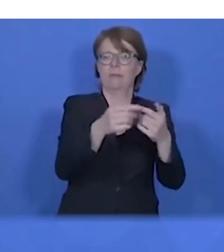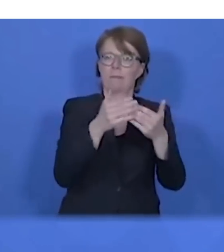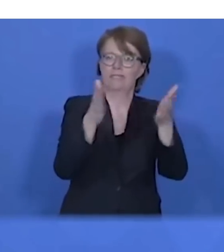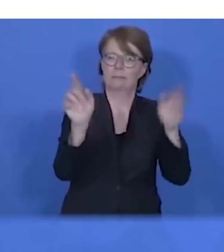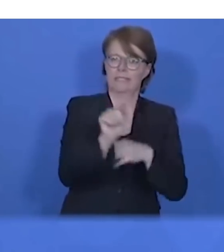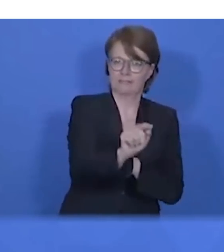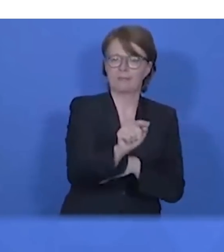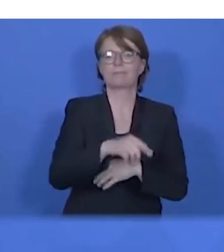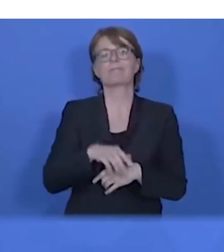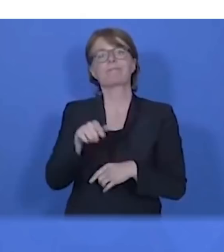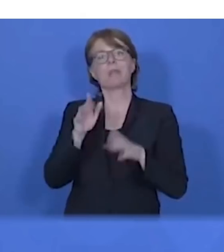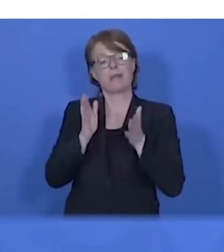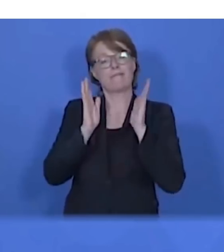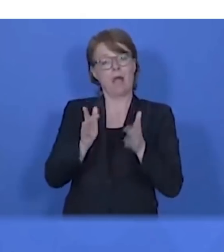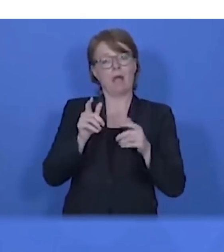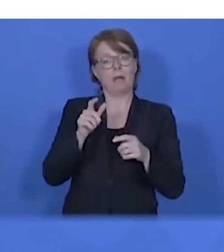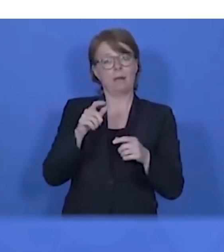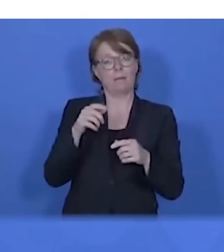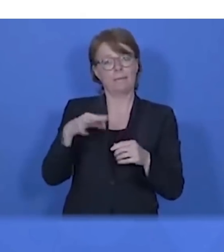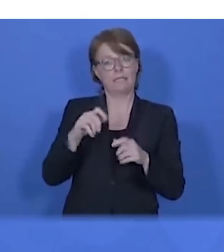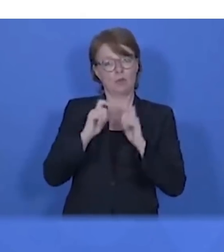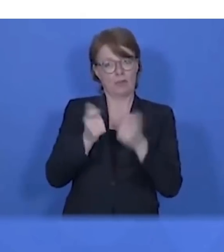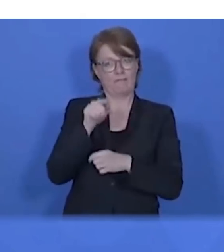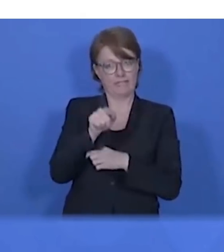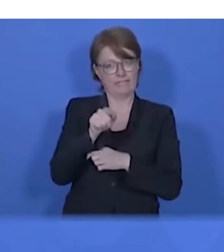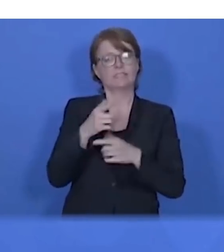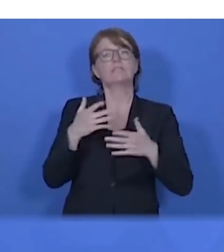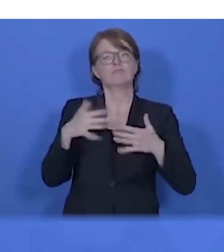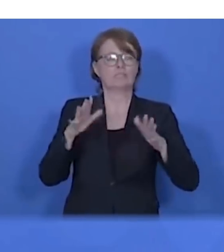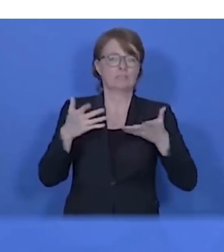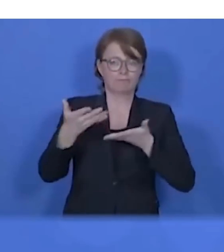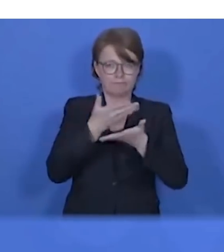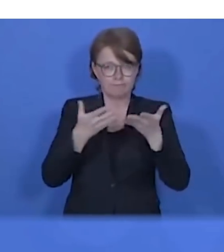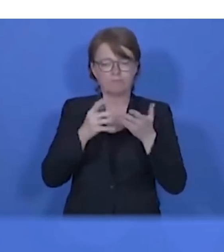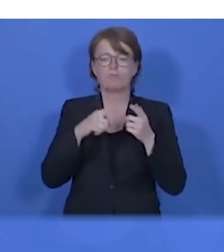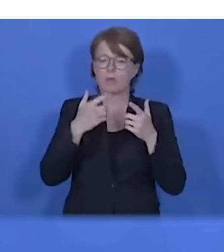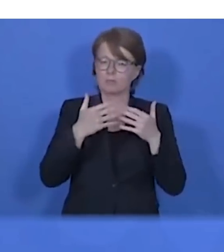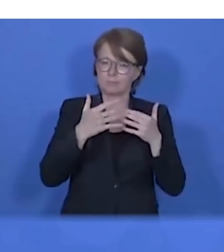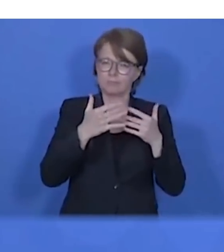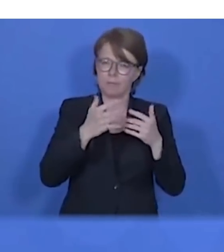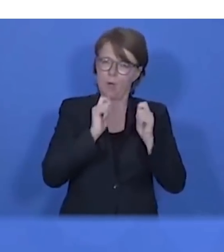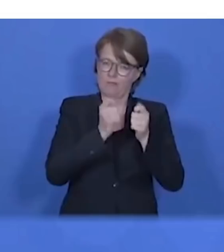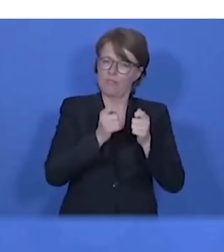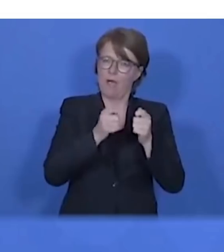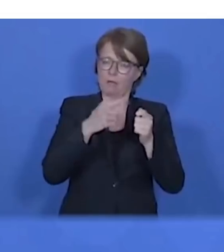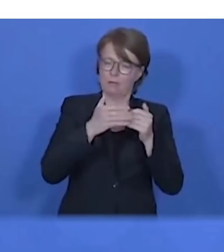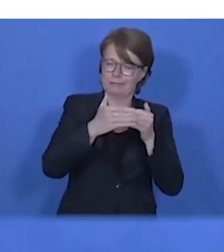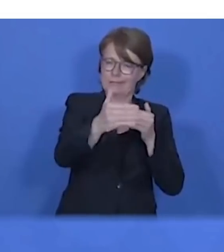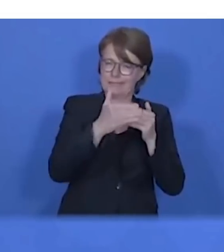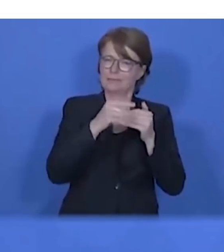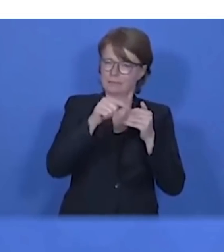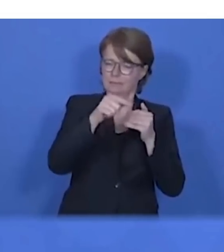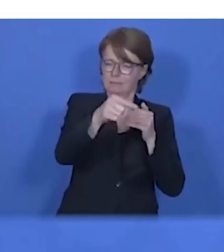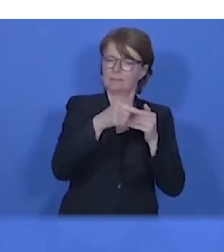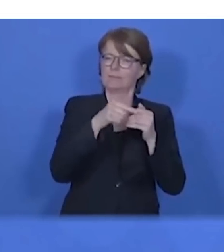zuständigen Fachministerkonferenzen beauftragt, bis zu der Konferenz, die auf den 6. Mai folgt, da haben wir das Datum noch